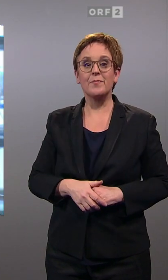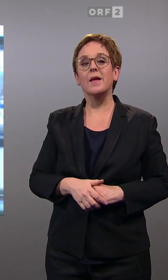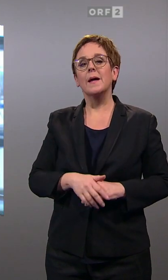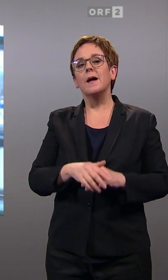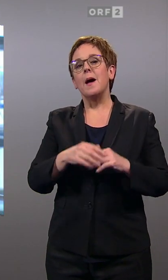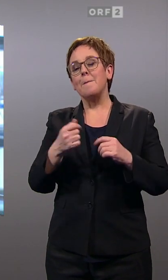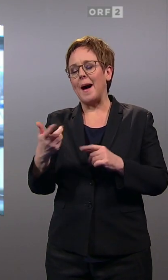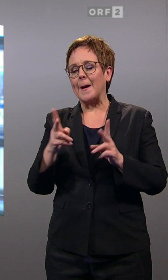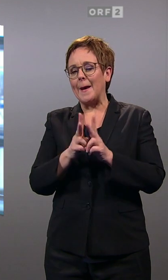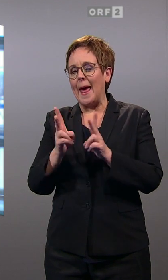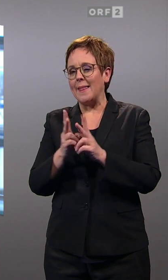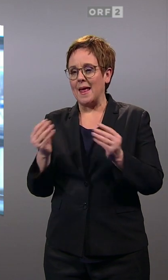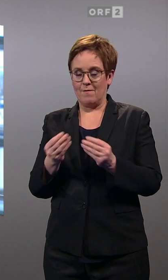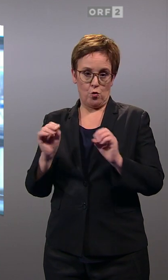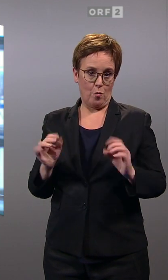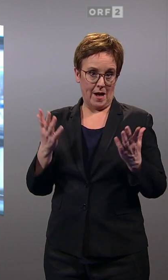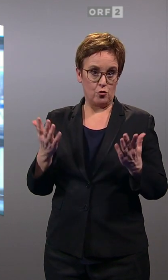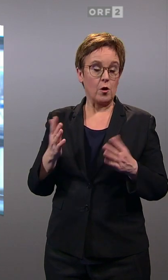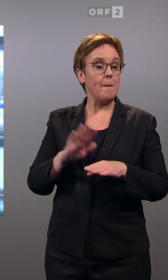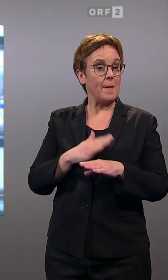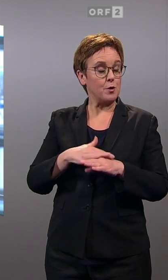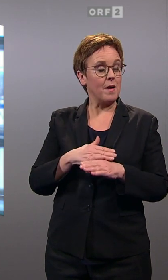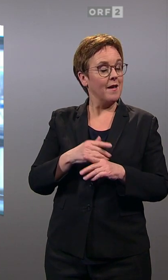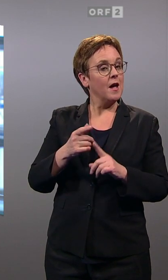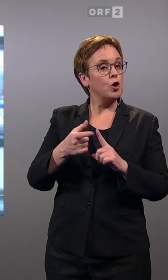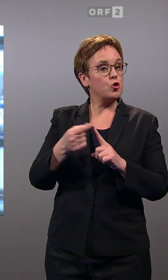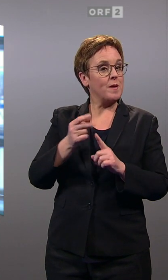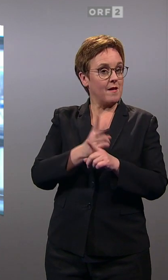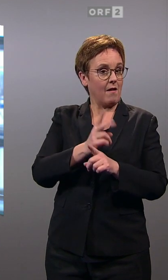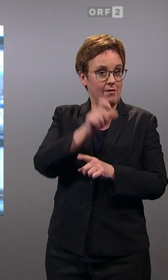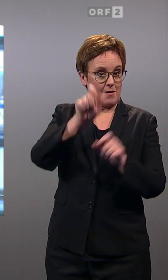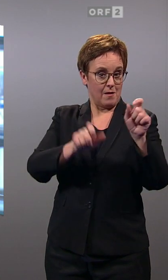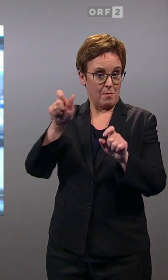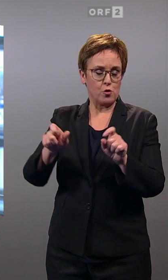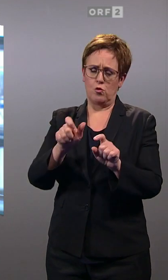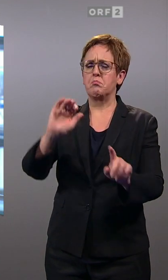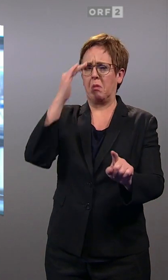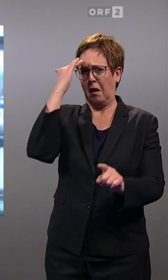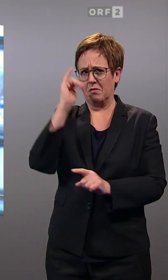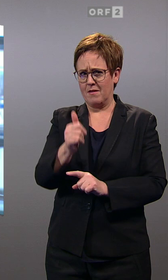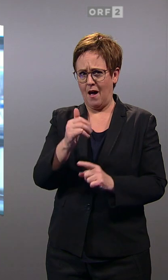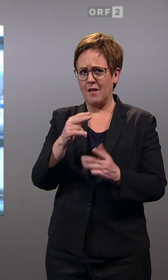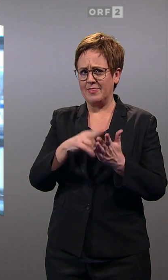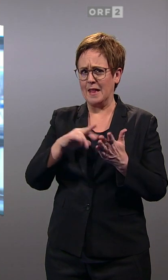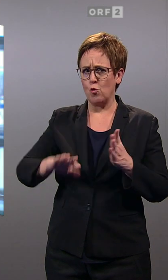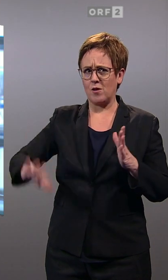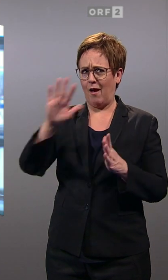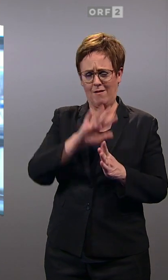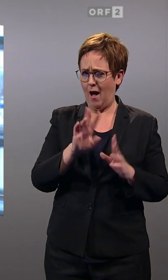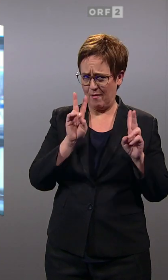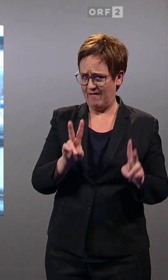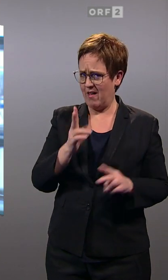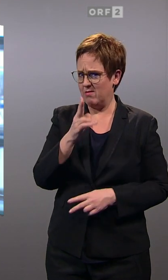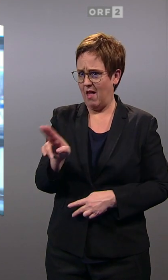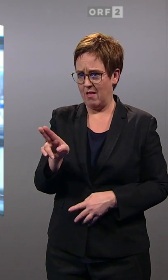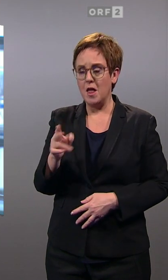kleinere Überraschungen. Wie schon gesagt, ist die Bekanntheit der Spitzenkandidatinnen und Kandidaten im Bundesland Niederösterreich nicht so groß,